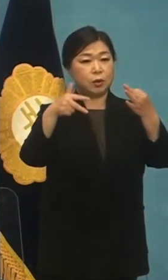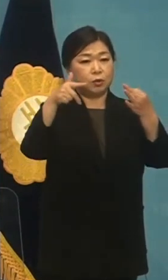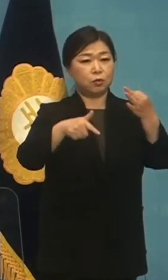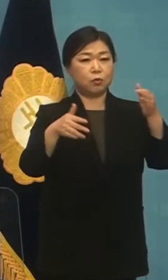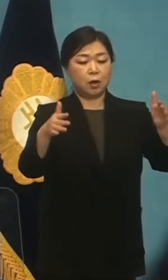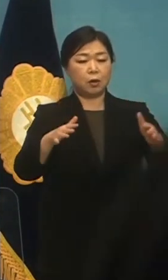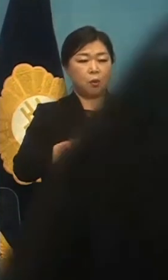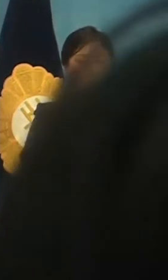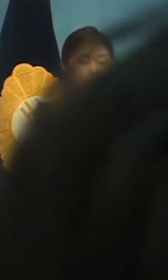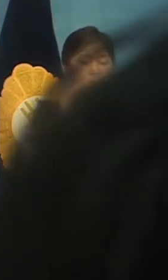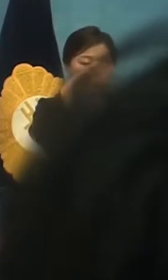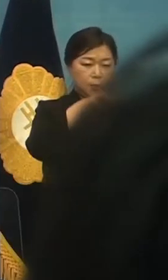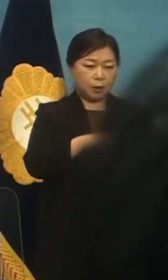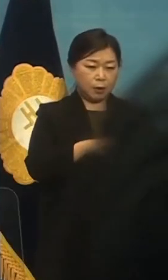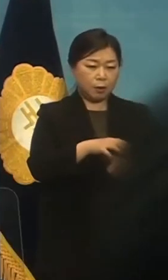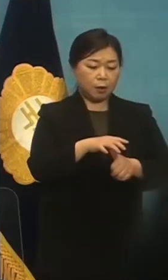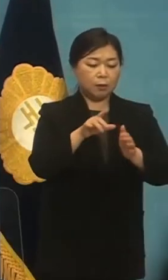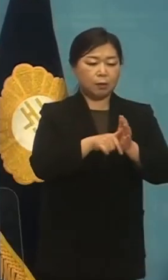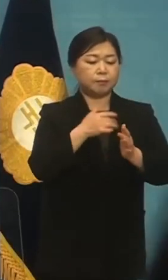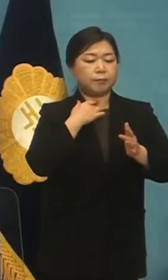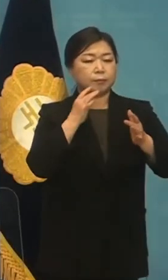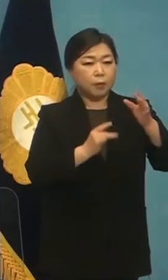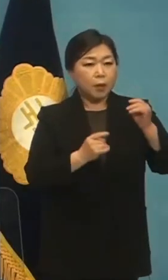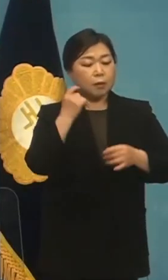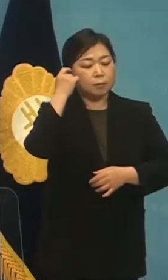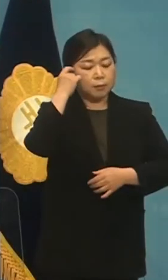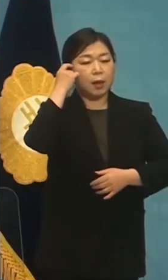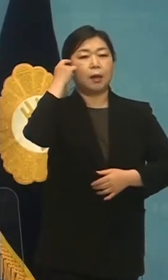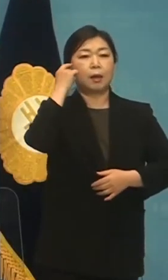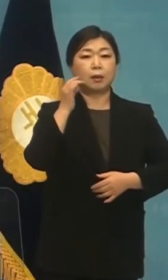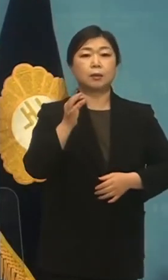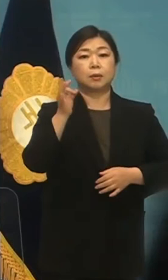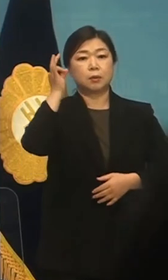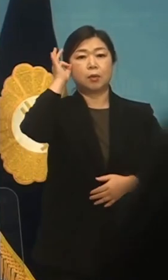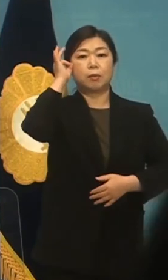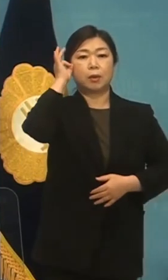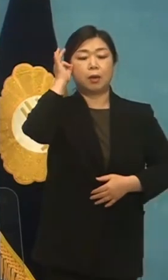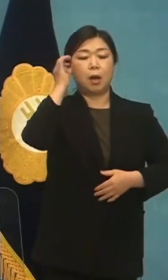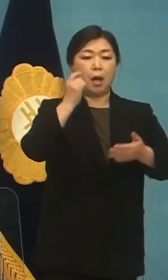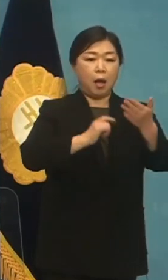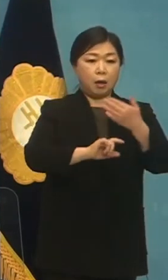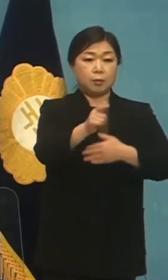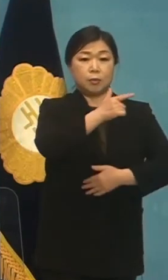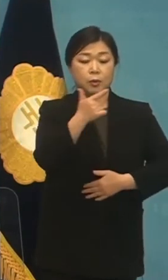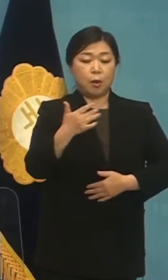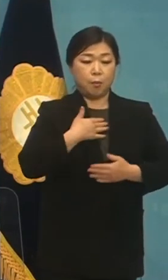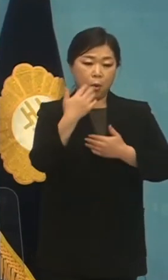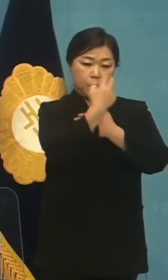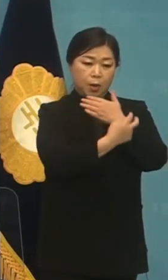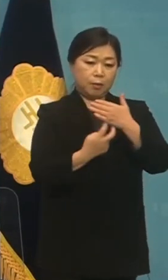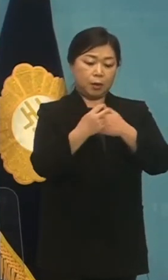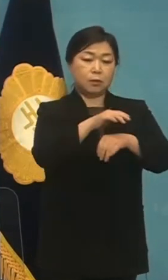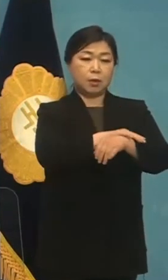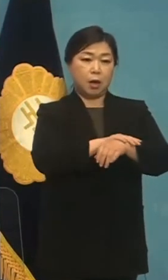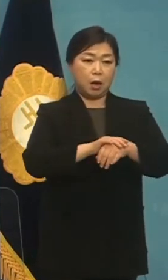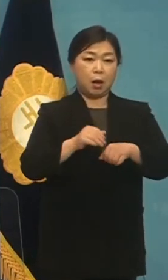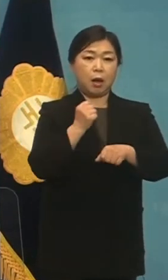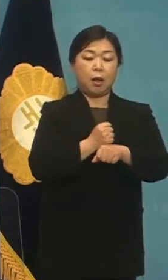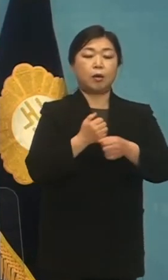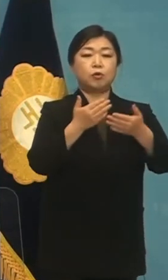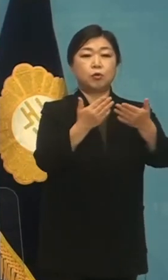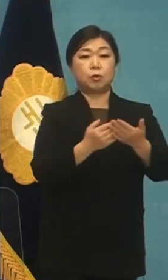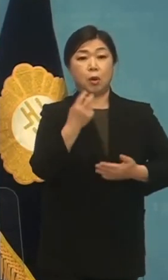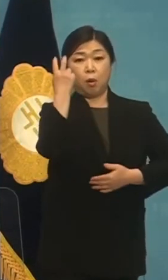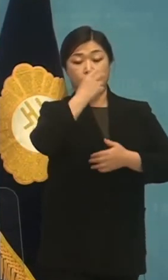떠오른 공약입니다. 아침저녁으로 몸 상태를 체크하고 집에 잘 있는지 찾아와주는 보살핌이 너무